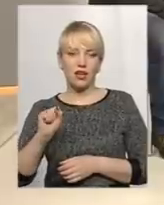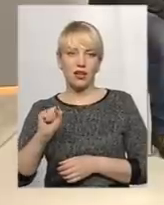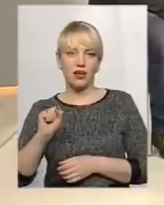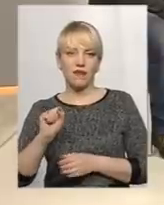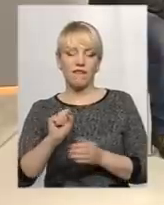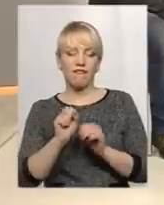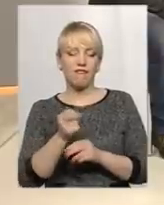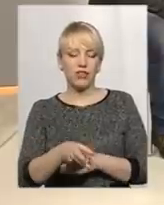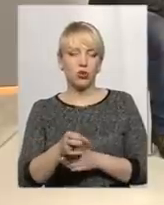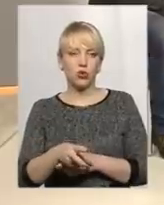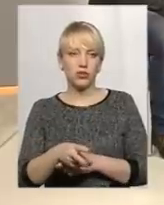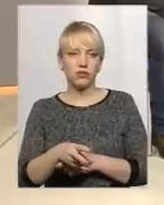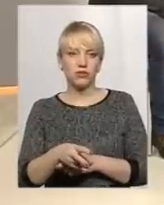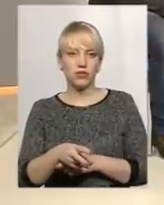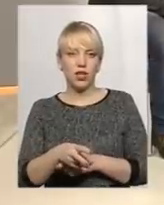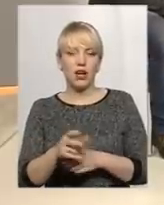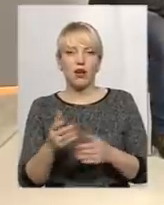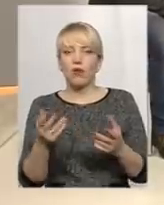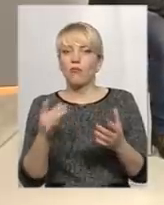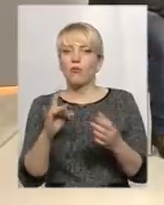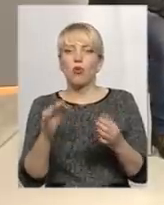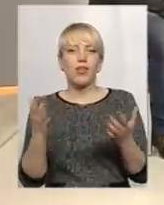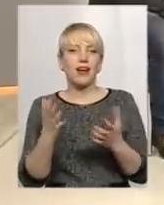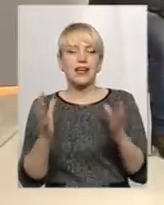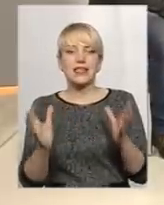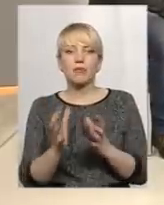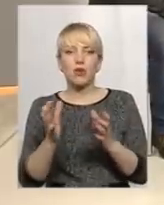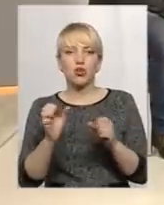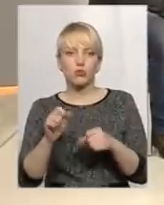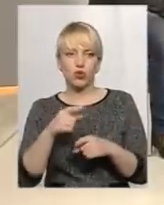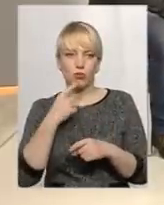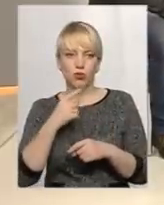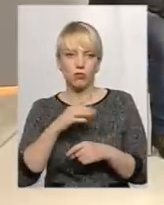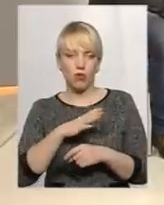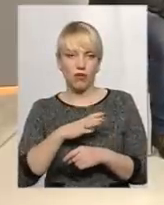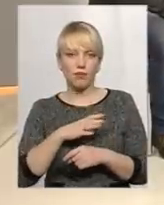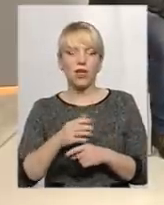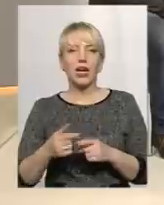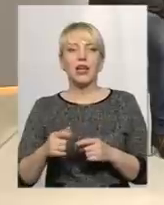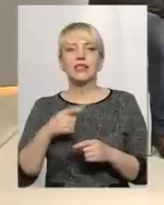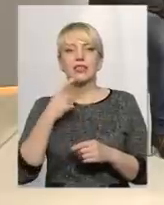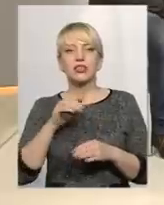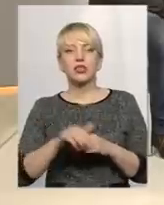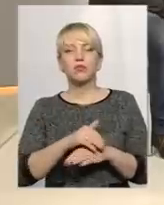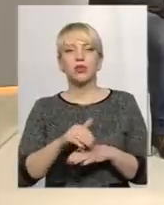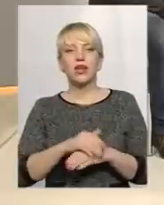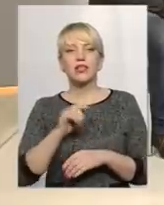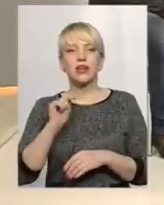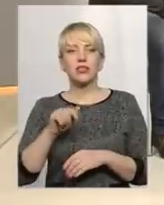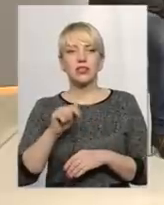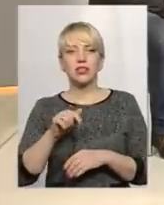Тобто про яке збереження може йти... Тимова, скажіть, будь ласка, оті прорубування